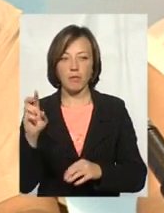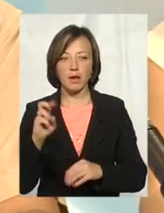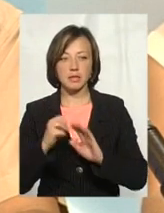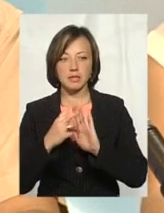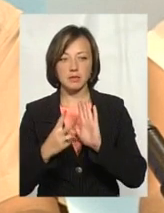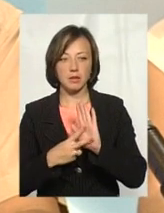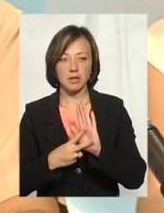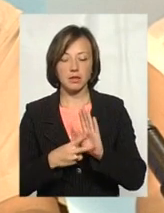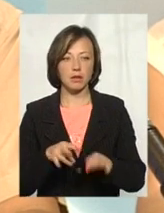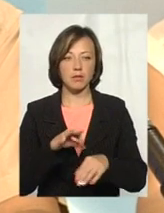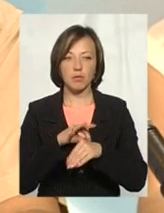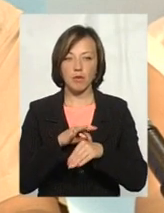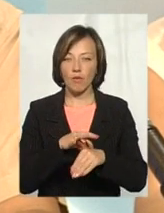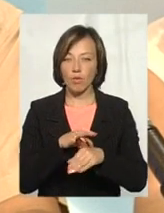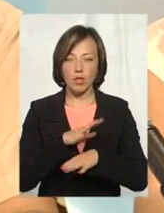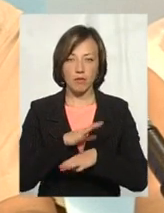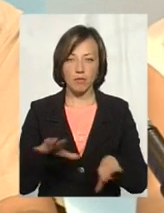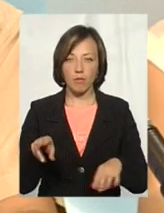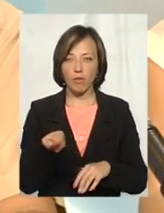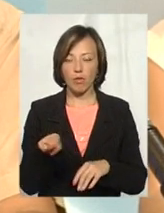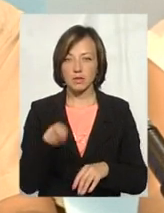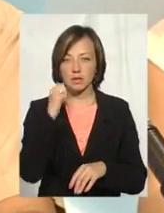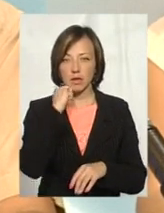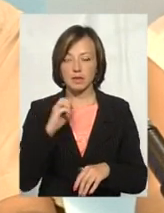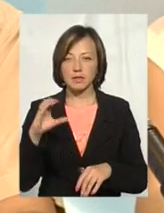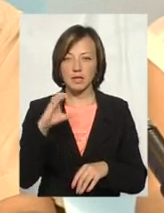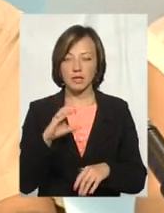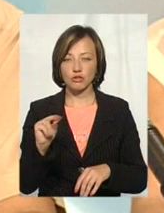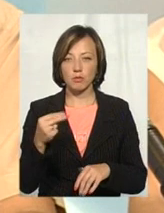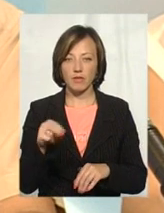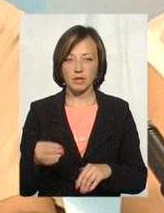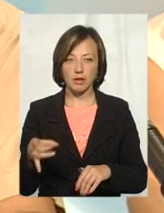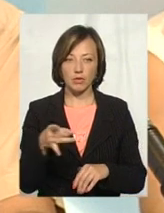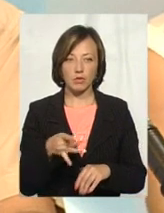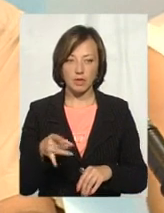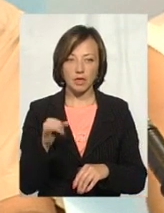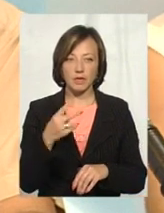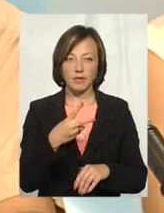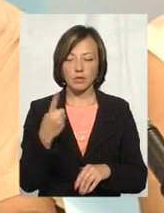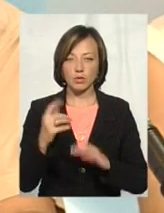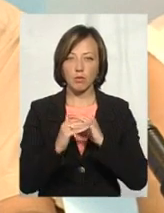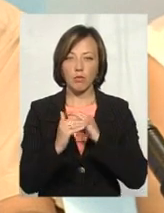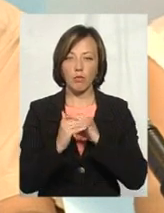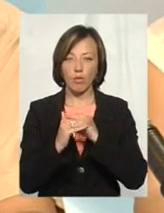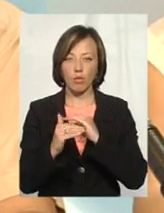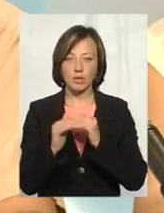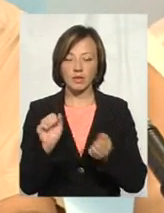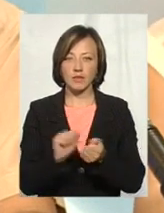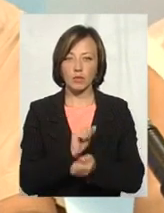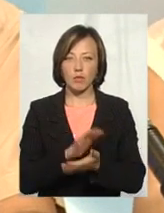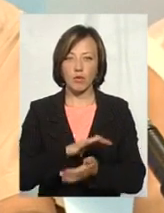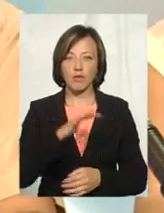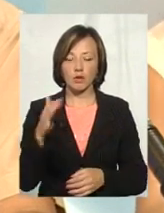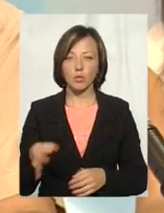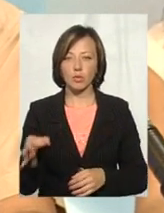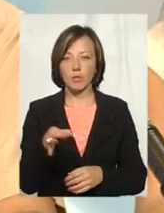2017 року не проводились по таких районах, як Полонський, Старосинявський та Чемеровецький. Із 21 полігону твердих побутових